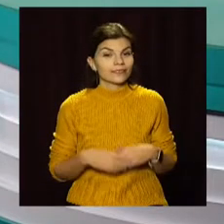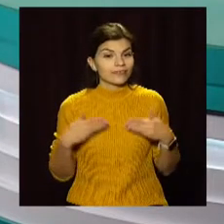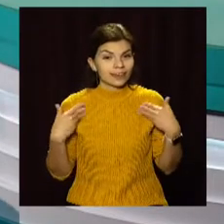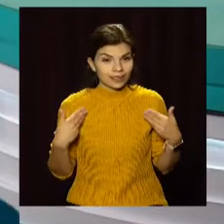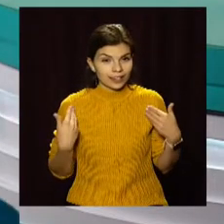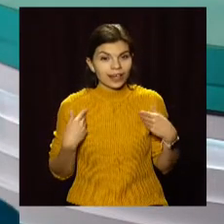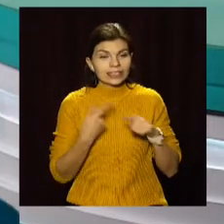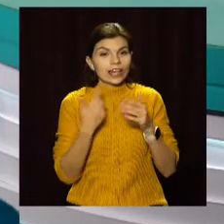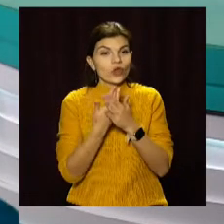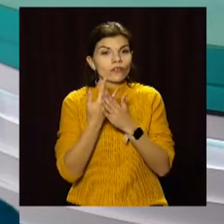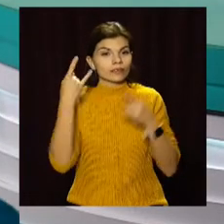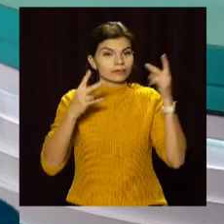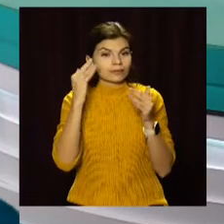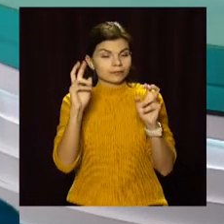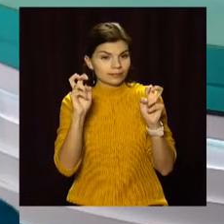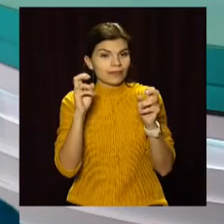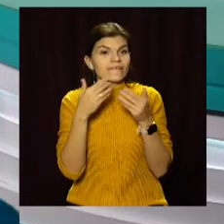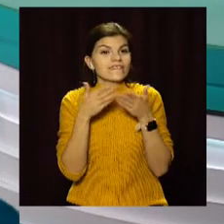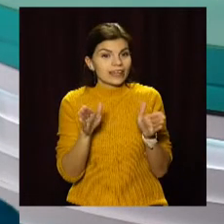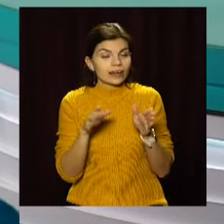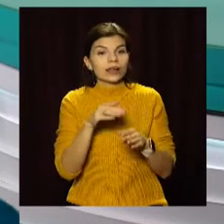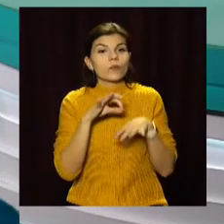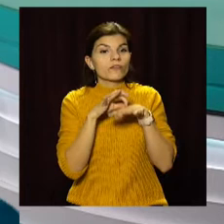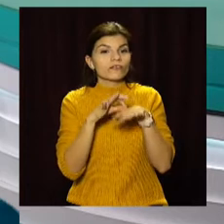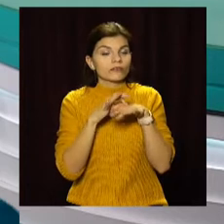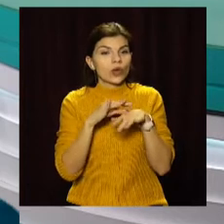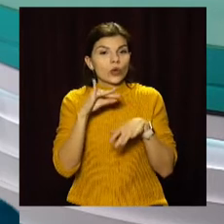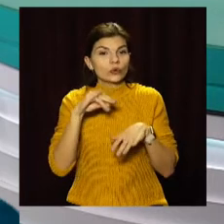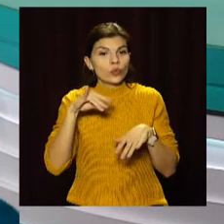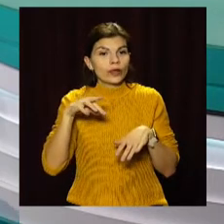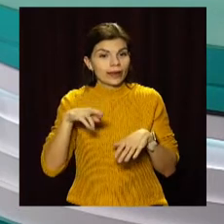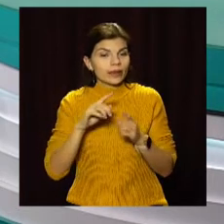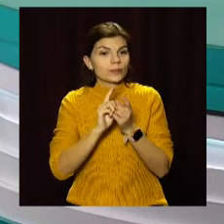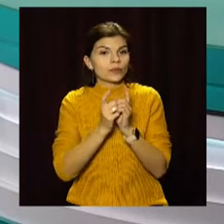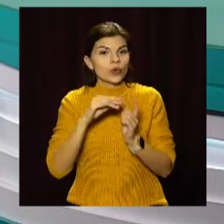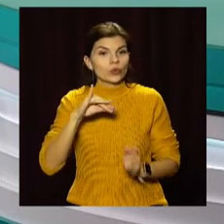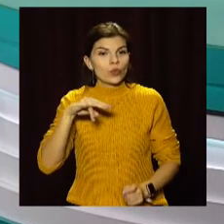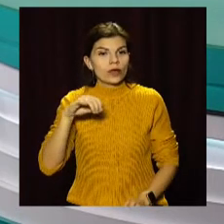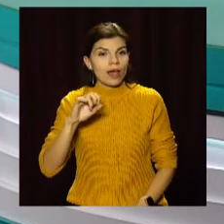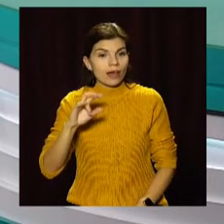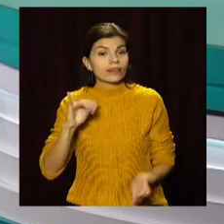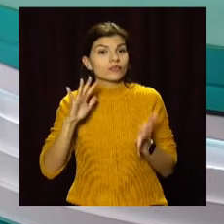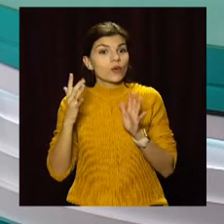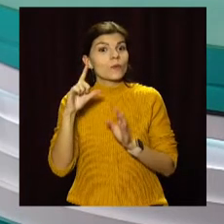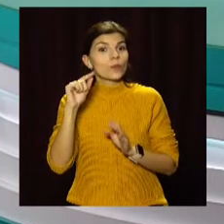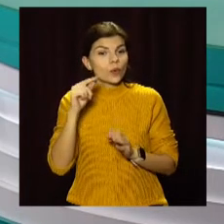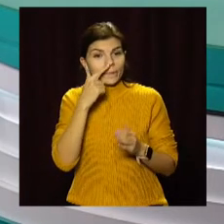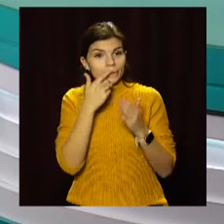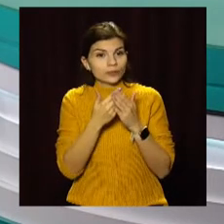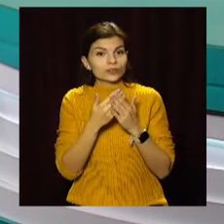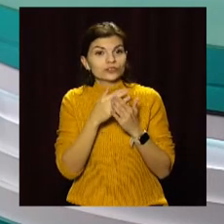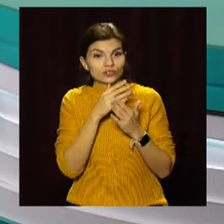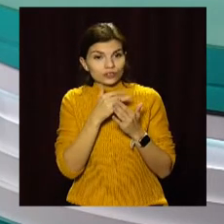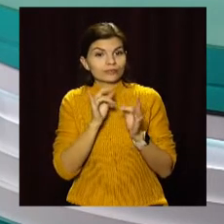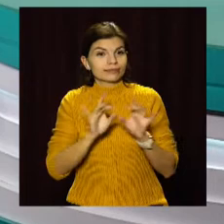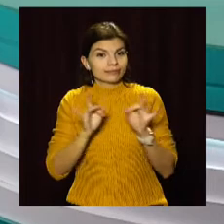Вітаю! новини на Відкритому. У студії Юлія Демченко та сурдоперекладачка Юліана Пуговкіна. Про події понеділка найближчим часом